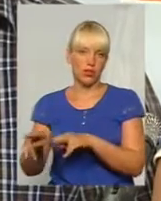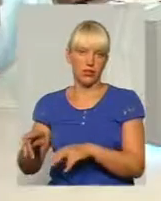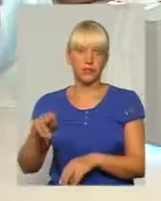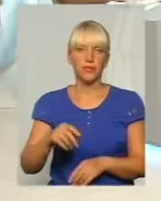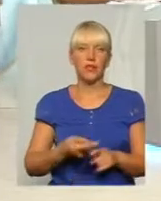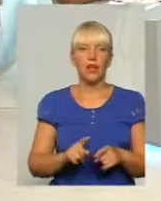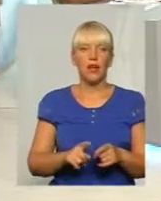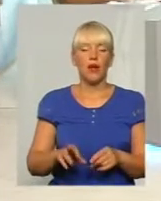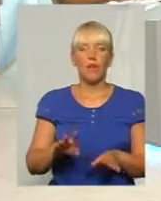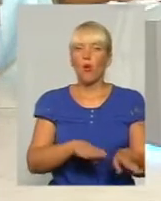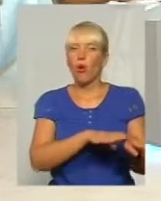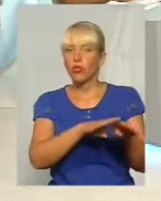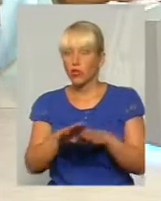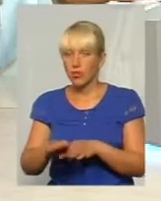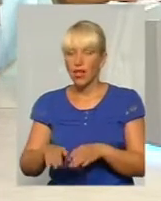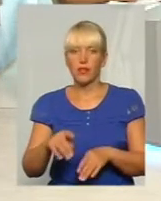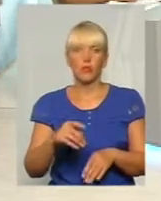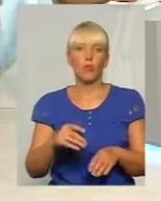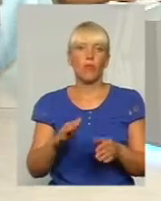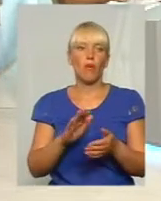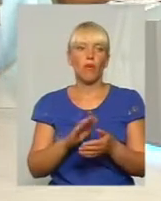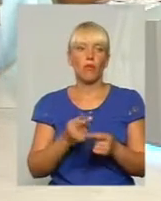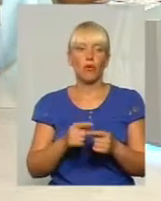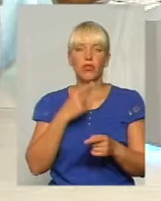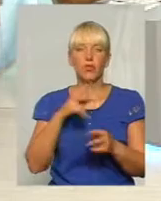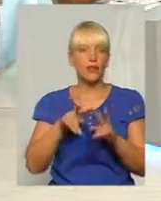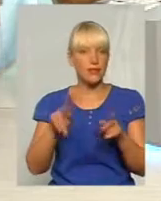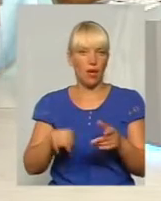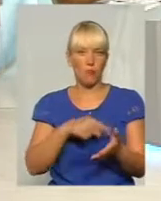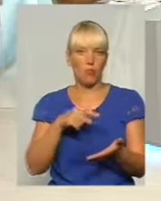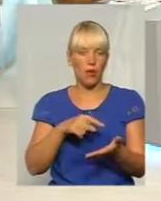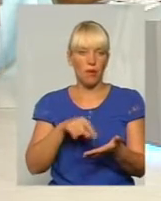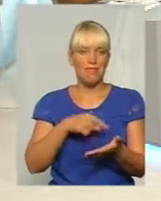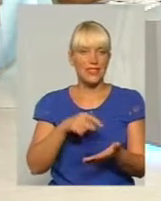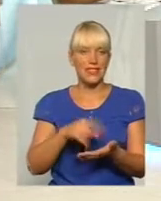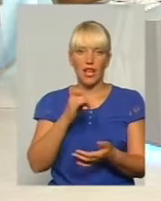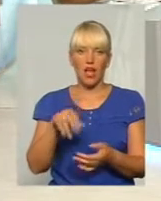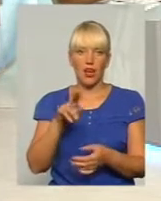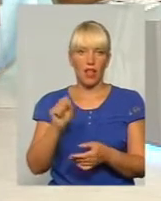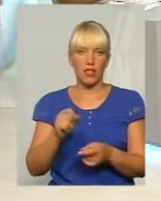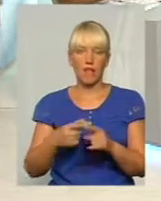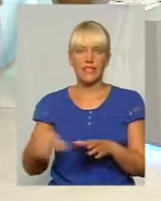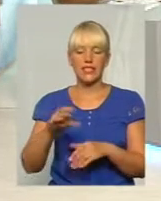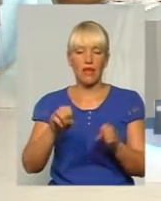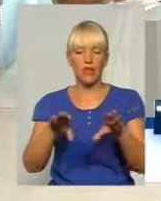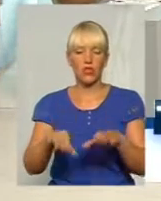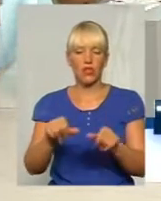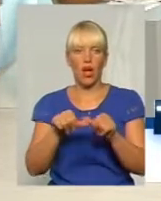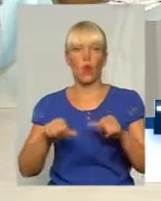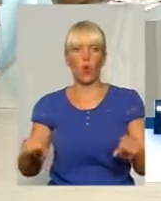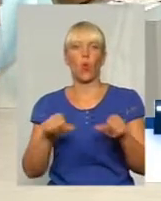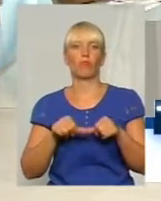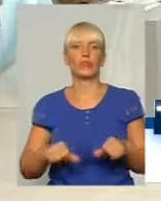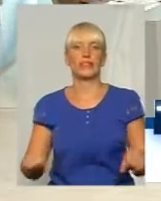одностайну опозицію в голосуванні немає позиції, так само можна сказати про Хмельницьку міську раду. Там теж немає позиції. Там все вирішується, як кажуть, на комісіях, а